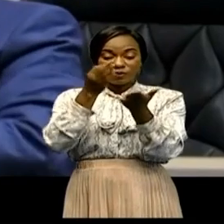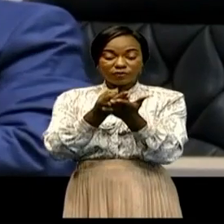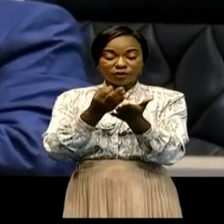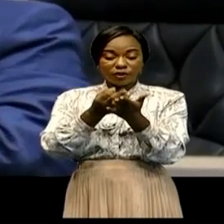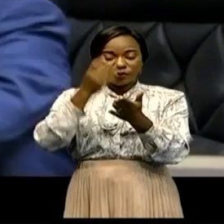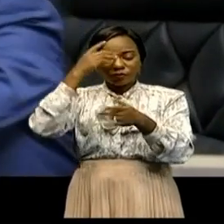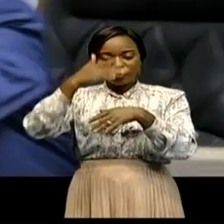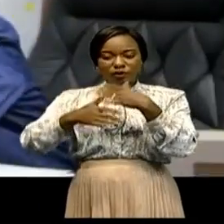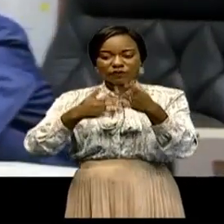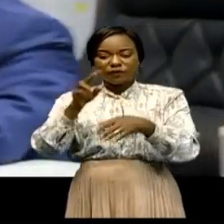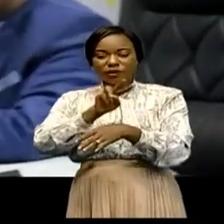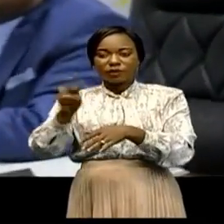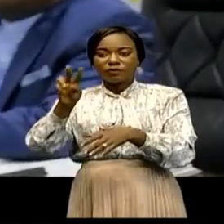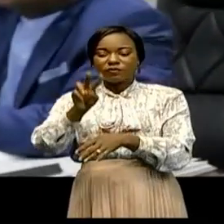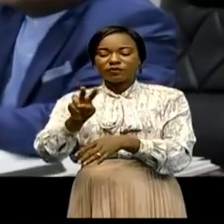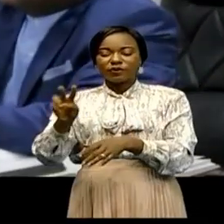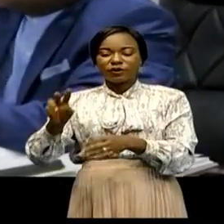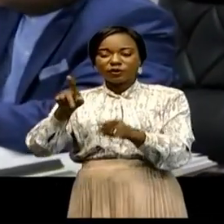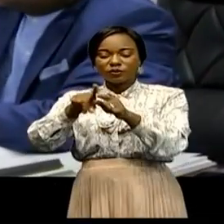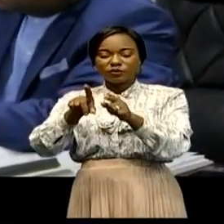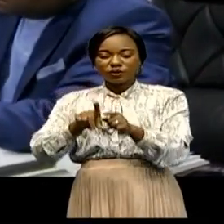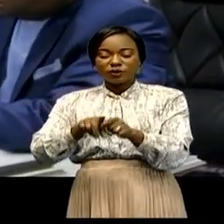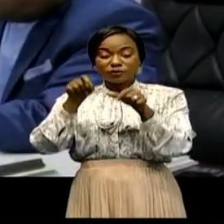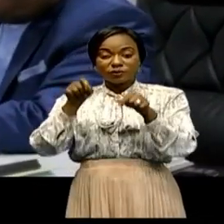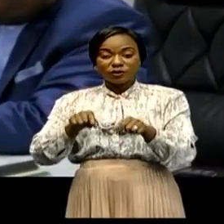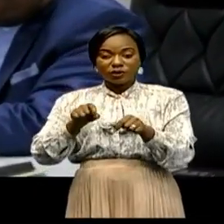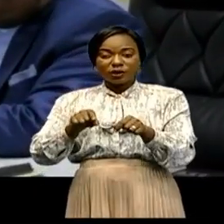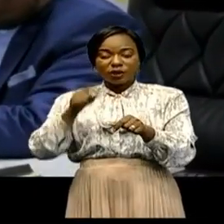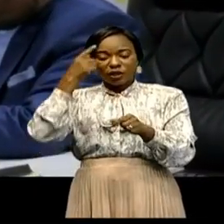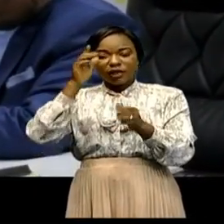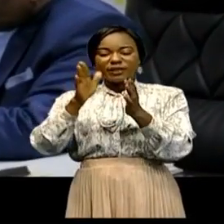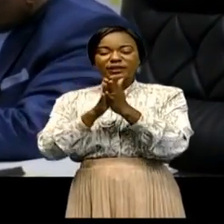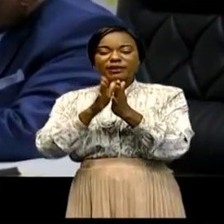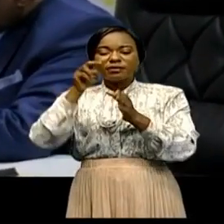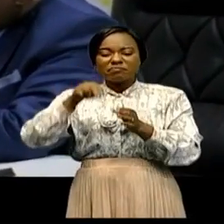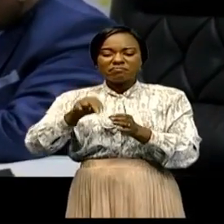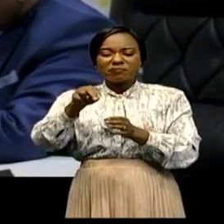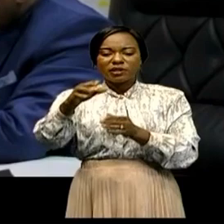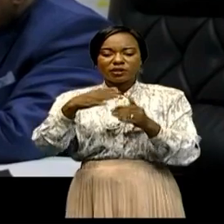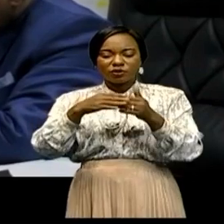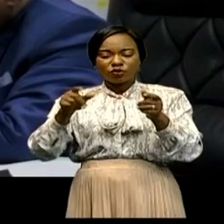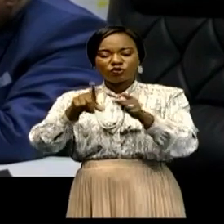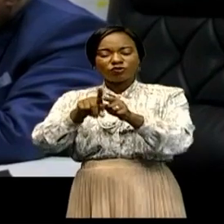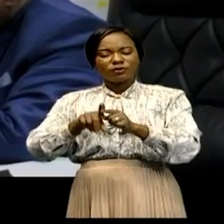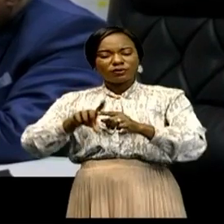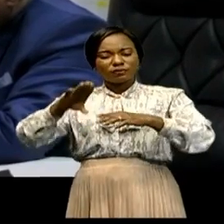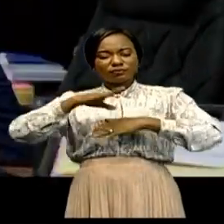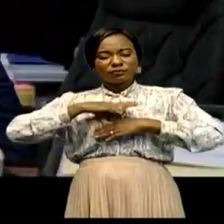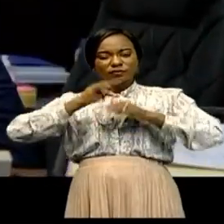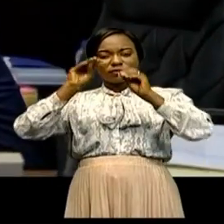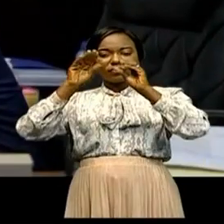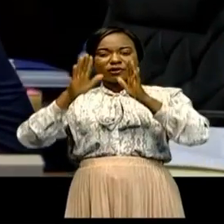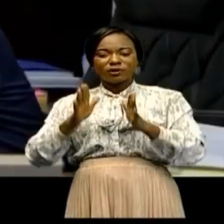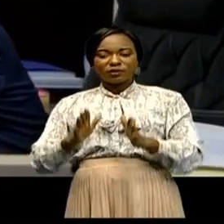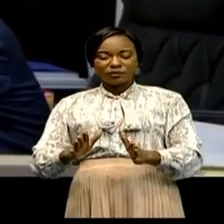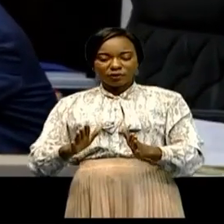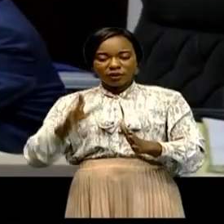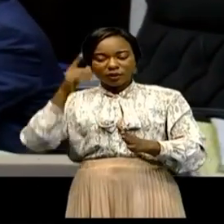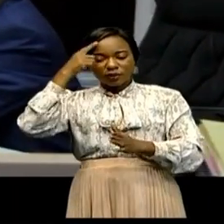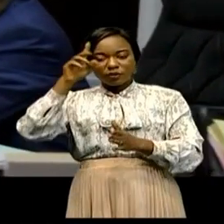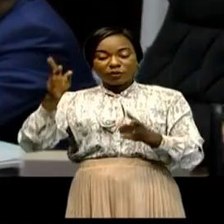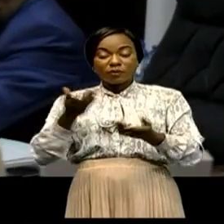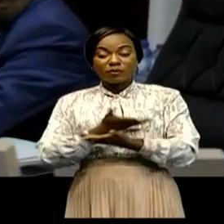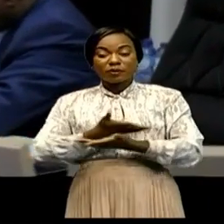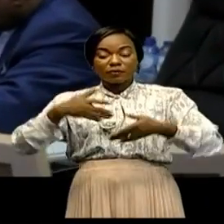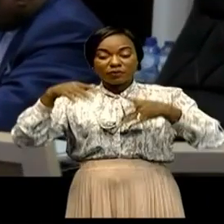2022, dont les prévisions sont arrêtées à 10 milliards de dollars. La satisfaction des enseignants du secteur primaire